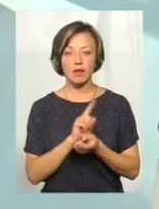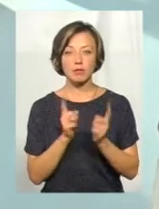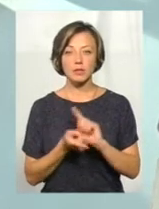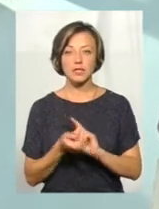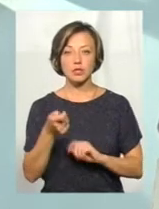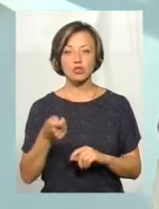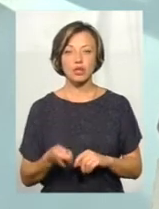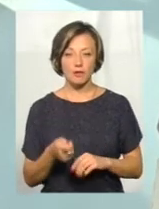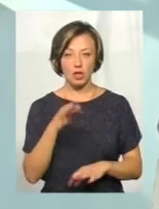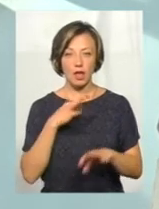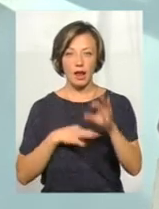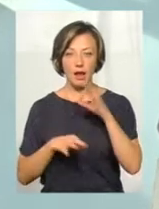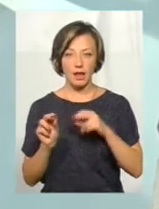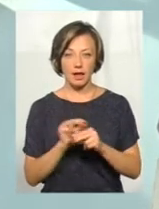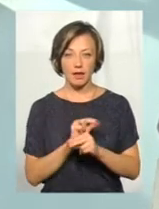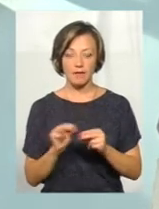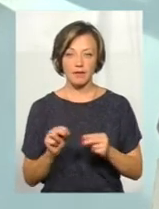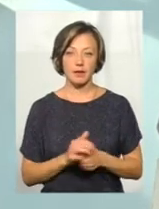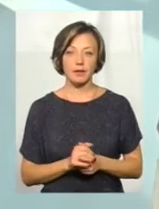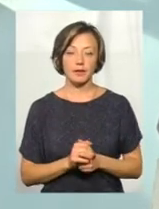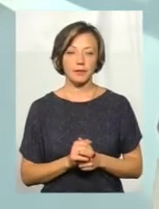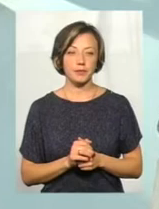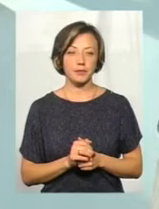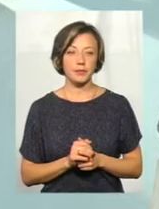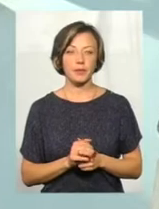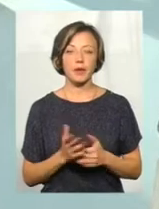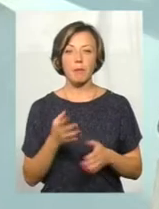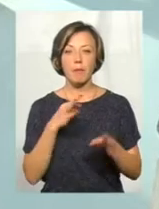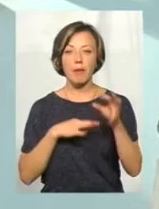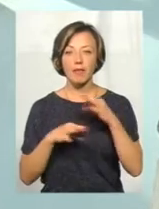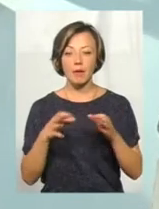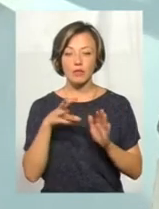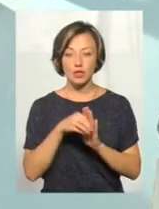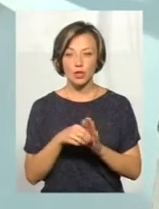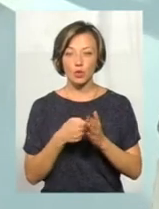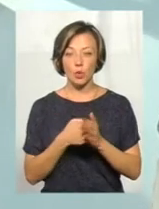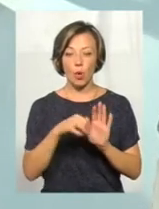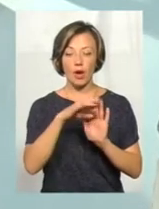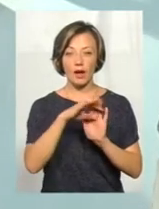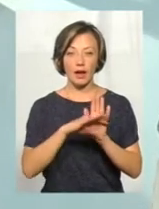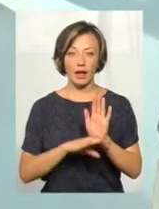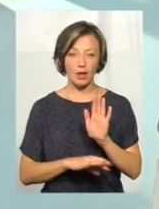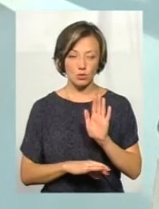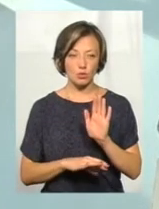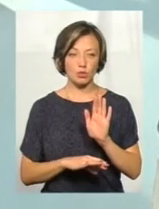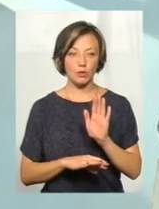здешевшення ліків. Тобто ті медикаменти, які увійшли до реєстру